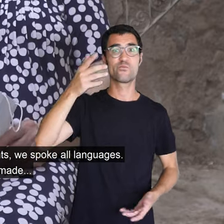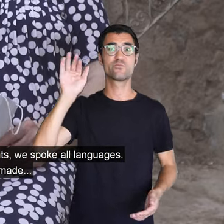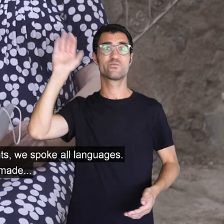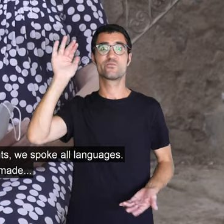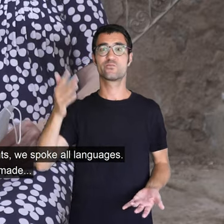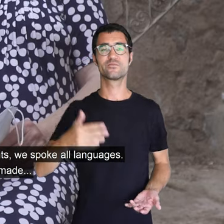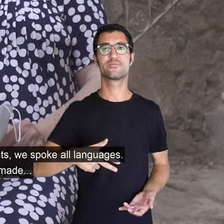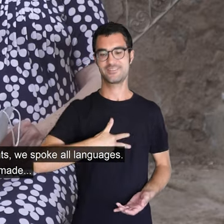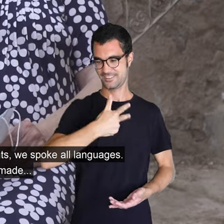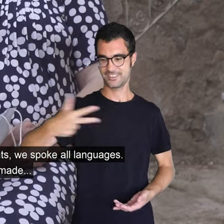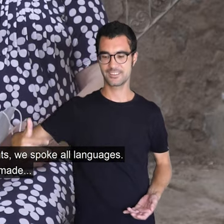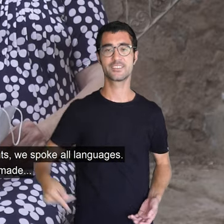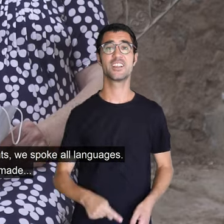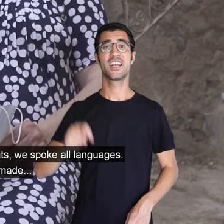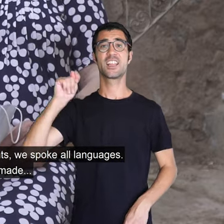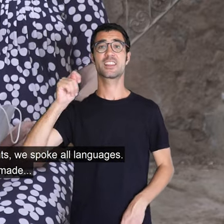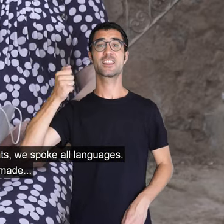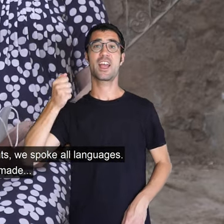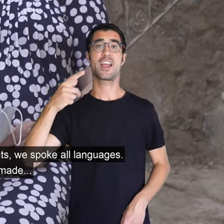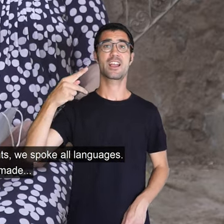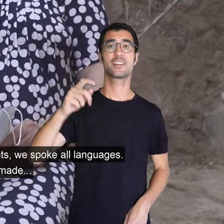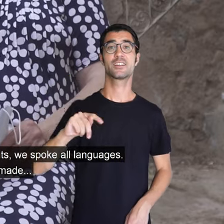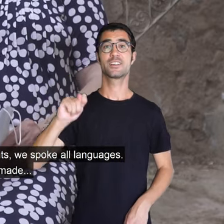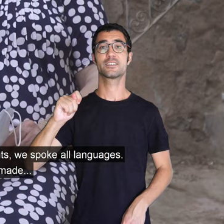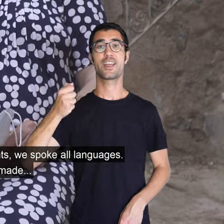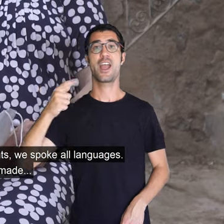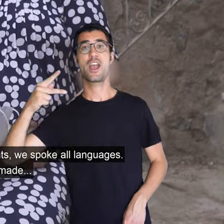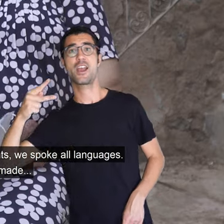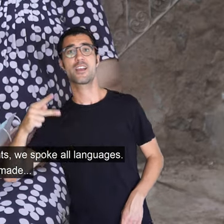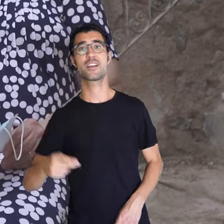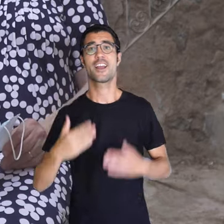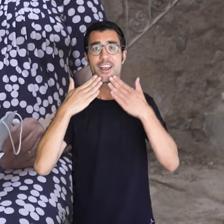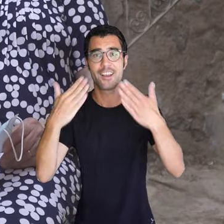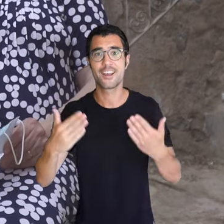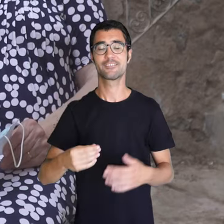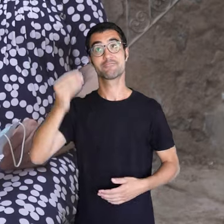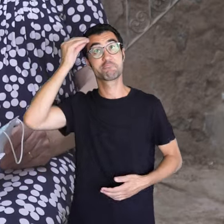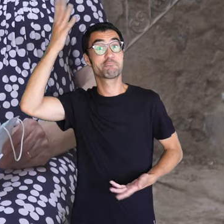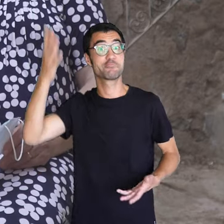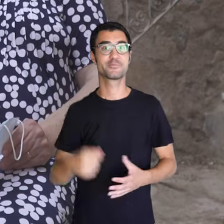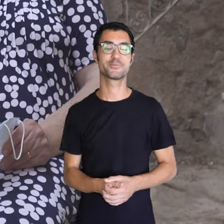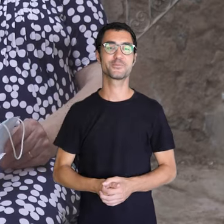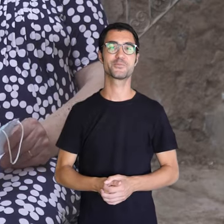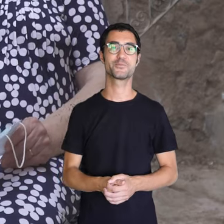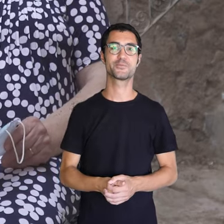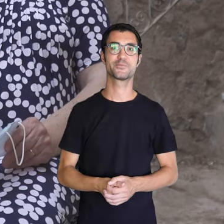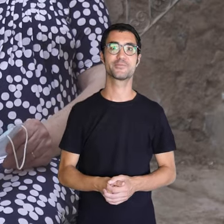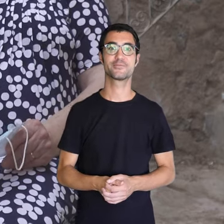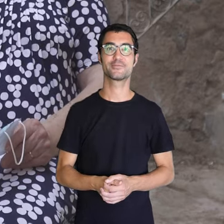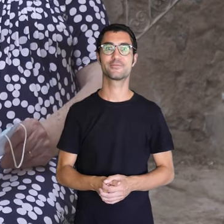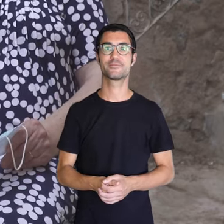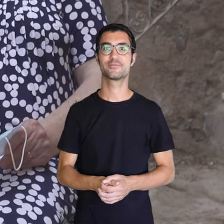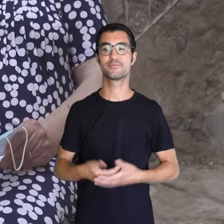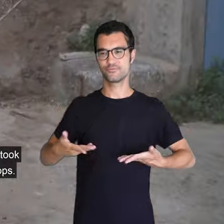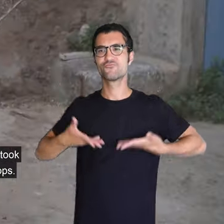Sí. No, però... i feta la maixina, i feta la maixina, feta i quantes d'aquestes, els empatinàvem amb els